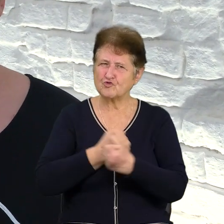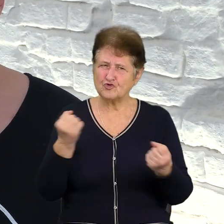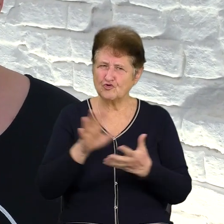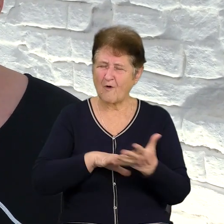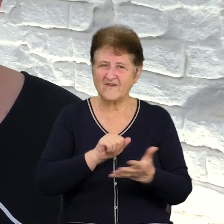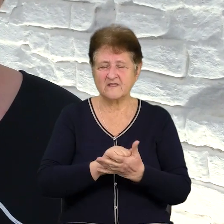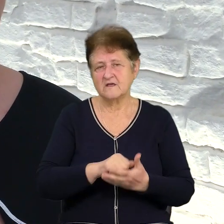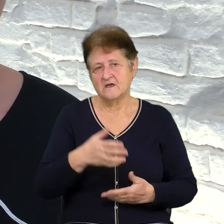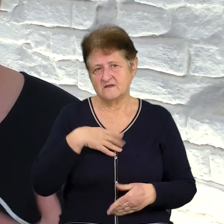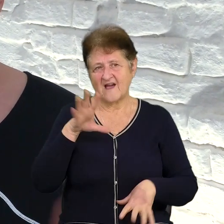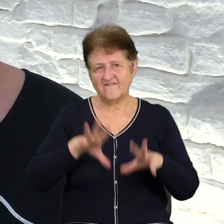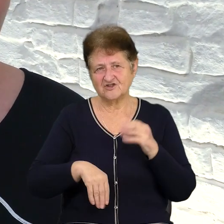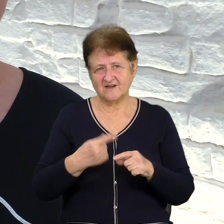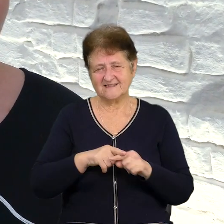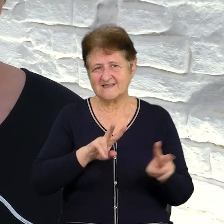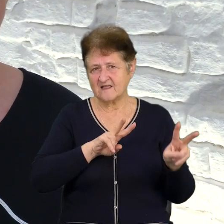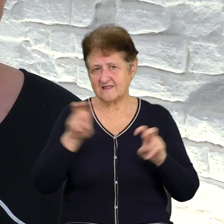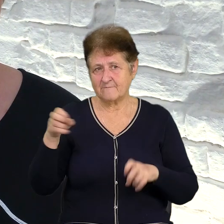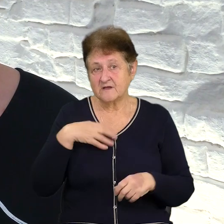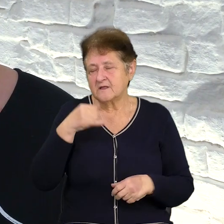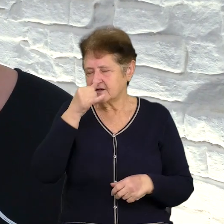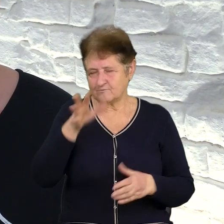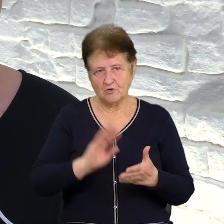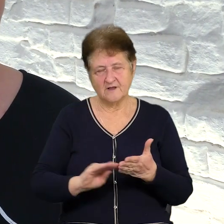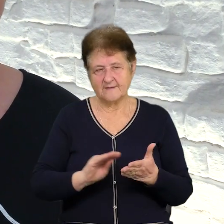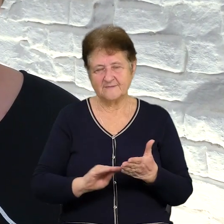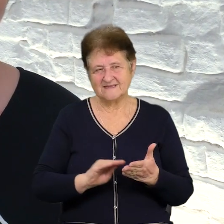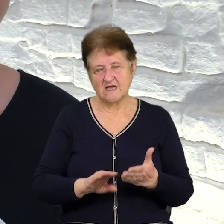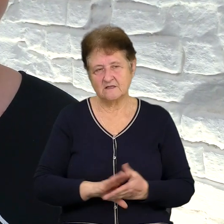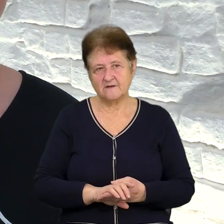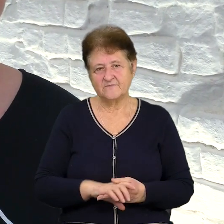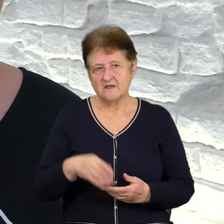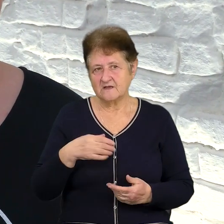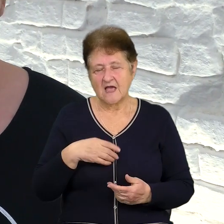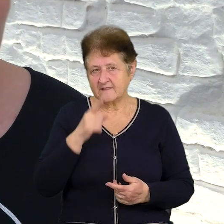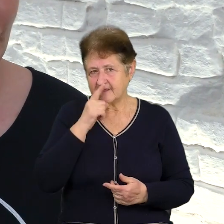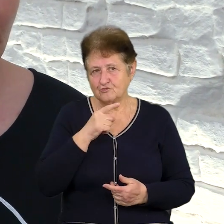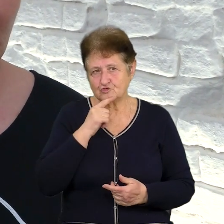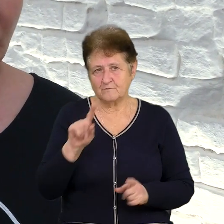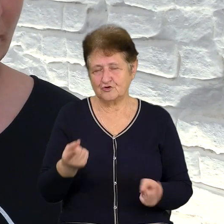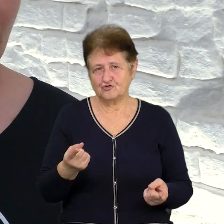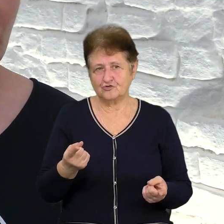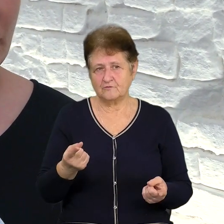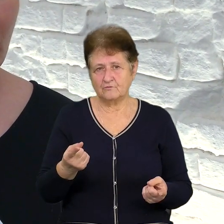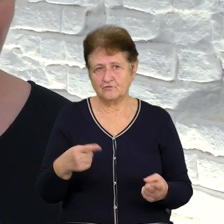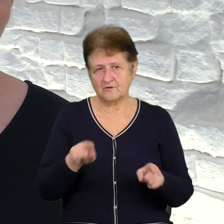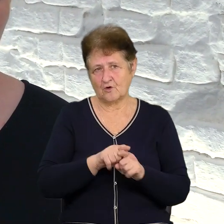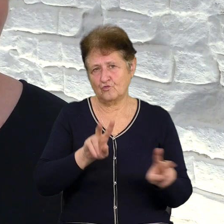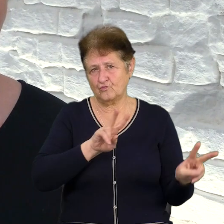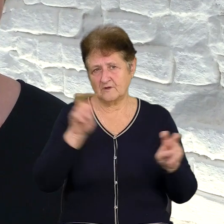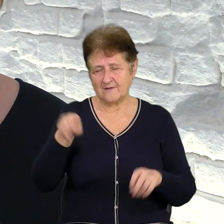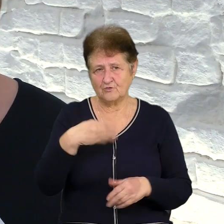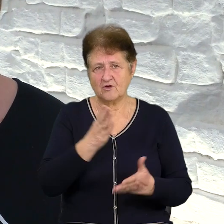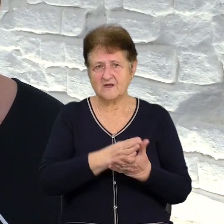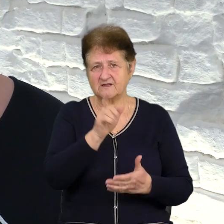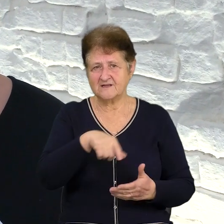вважаю, що для мене ця тема я не змогла навіть написати далі. І я не розумію, чому вибрали таку тему. Бо є люди,